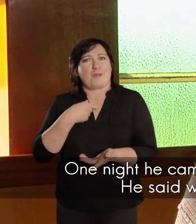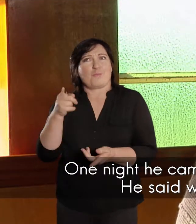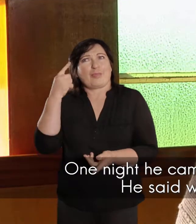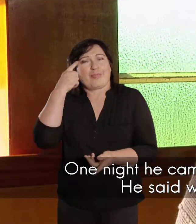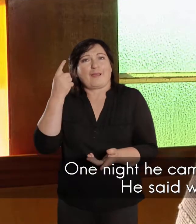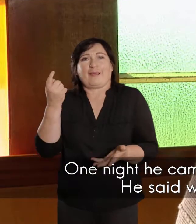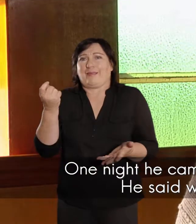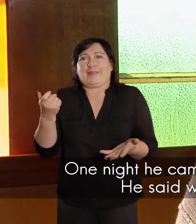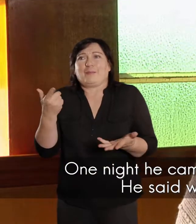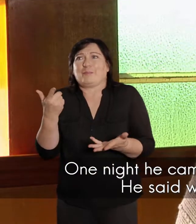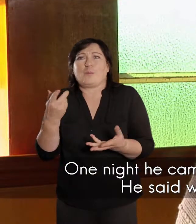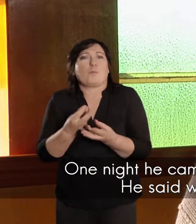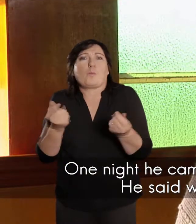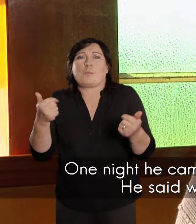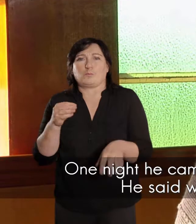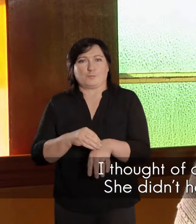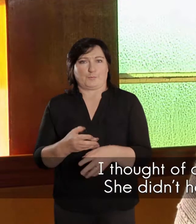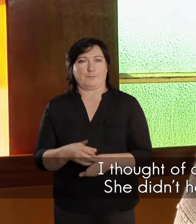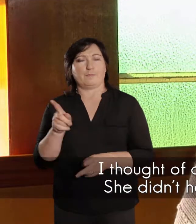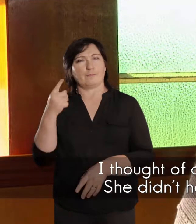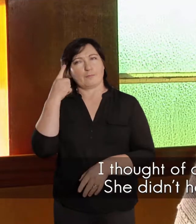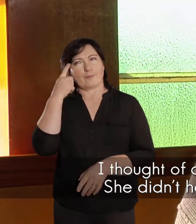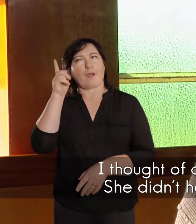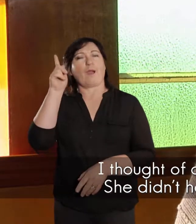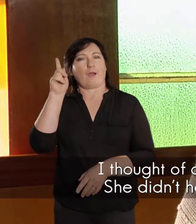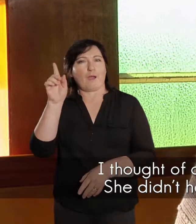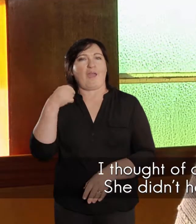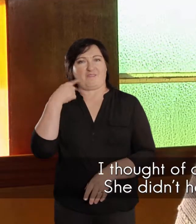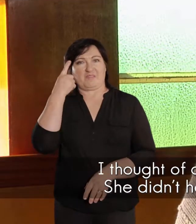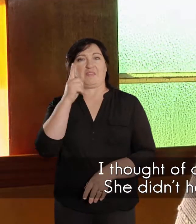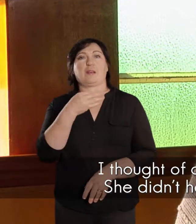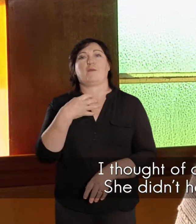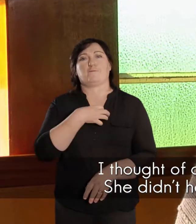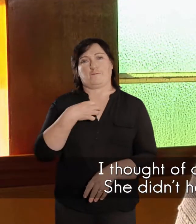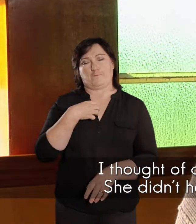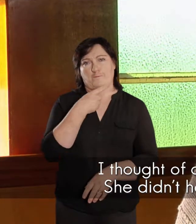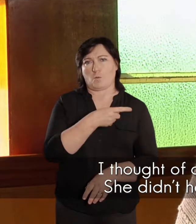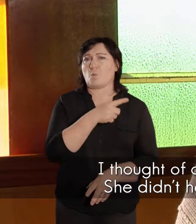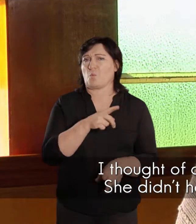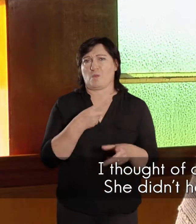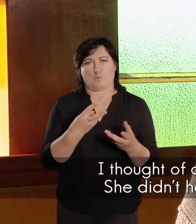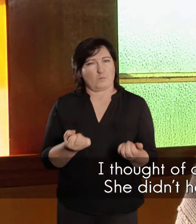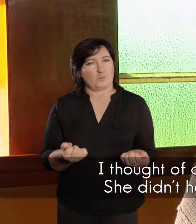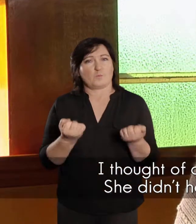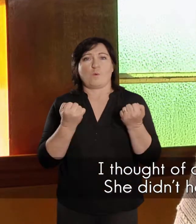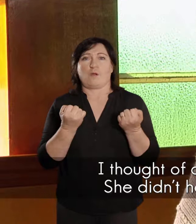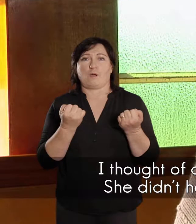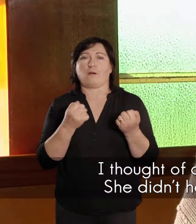ons moet iets aan iets denk, en toe het ek gedink aan een vrouwtie, wat hy het het ook zwaar gekry het,